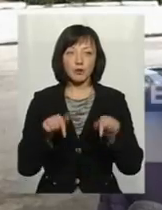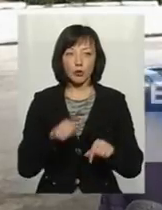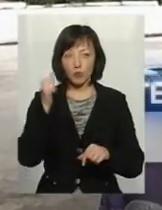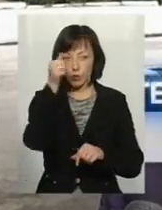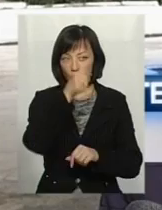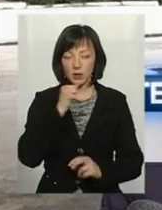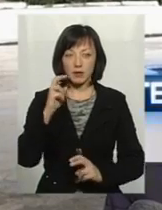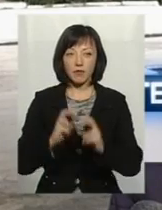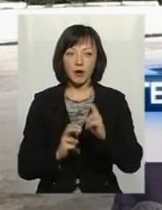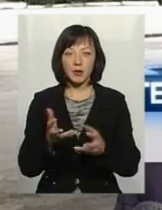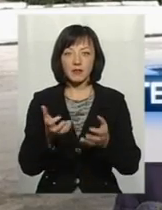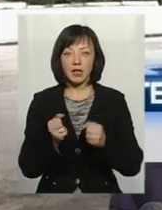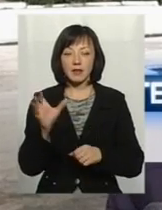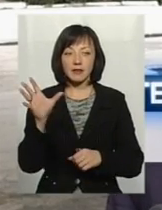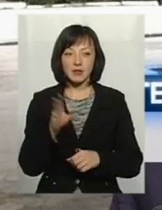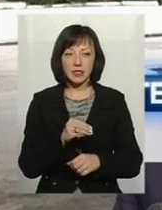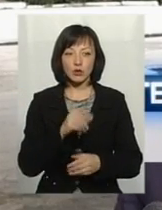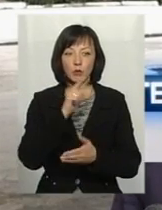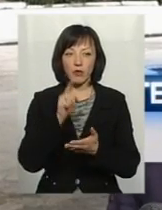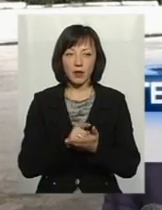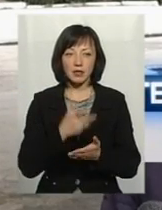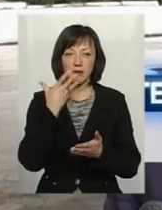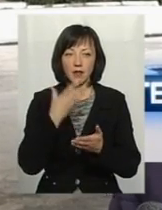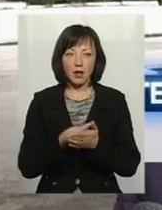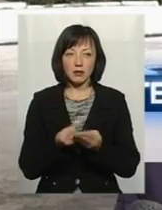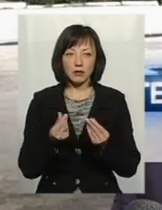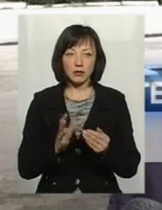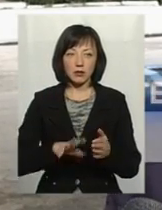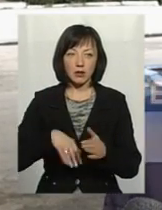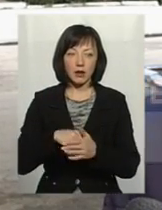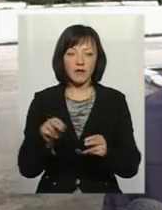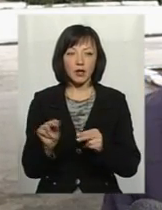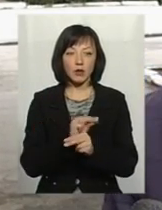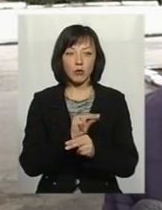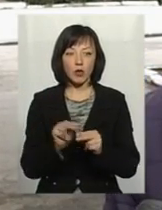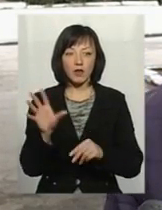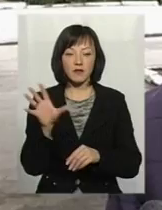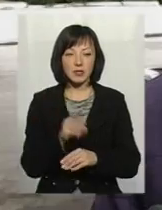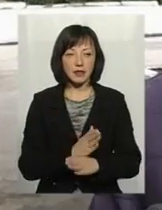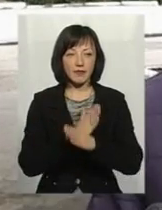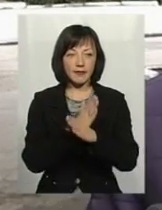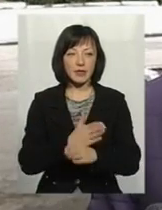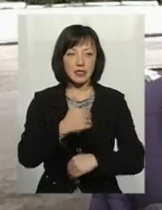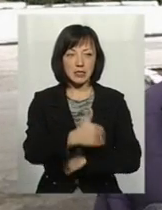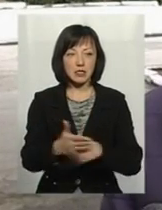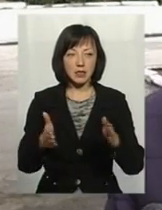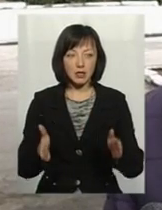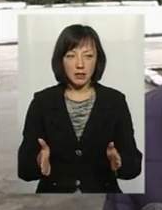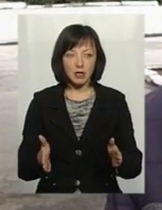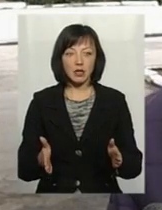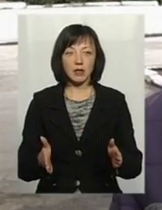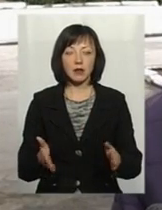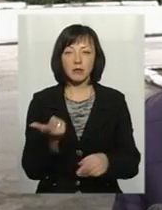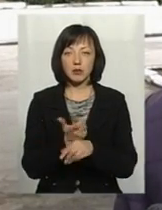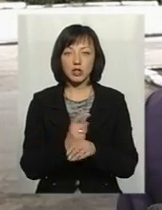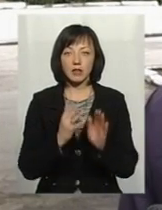фабрика взяла на себе всі ці зобов'язання за свій власний кошт. Вони відремонтували всі відстійники. На даний час більше 90